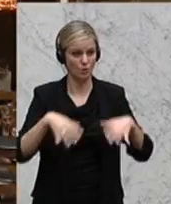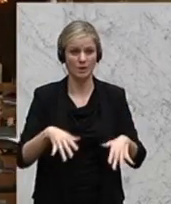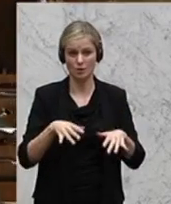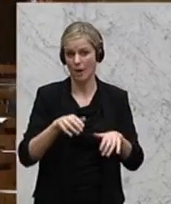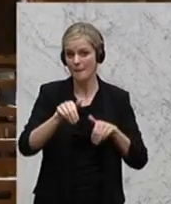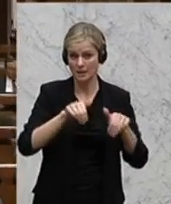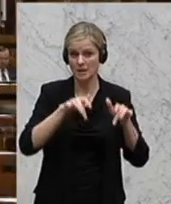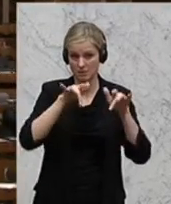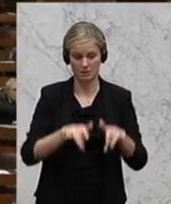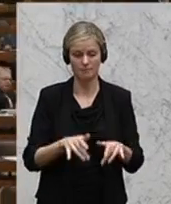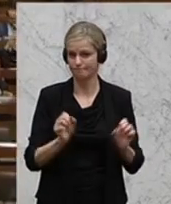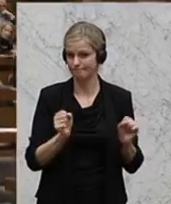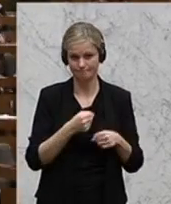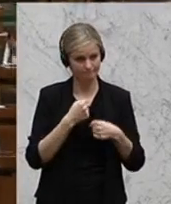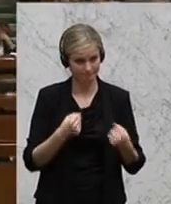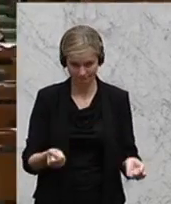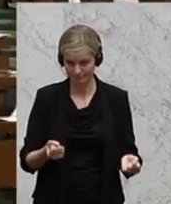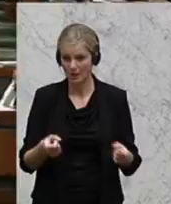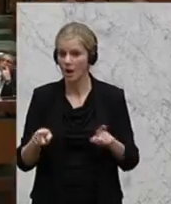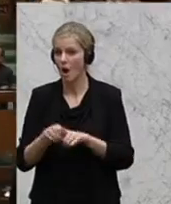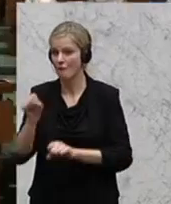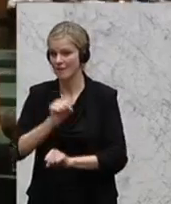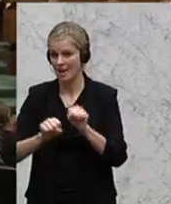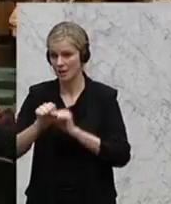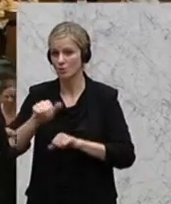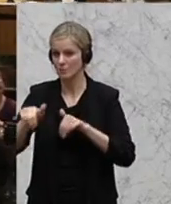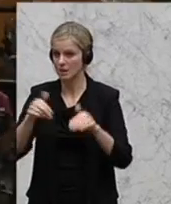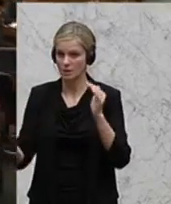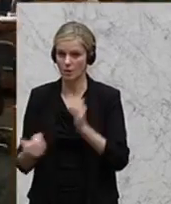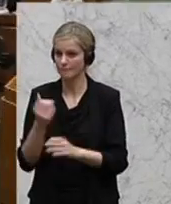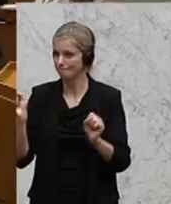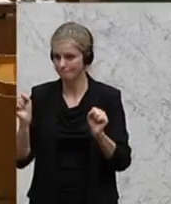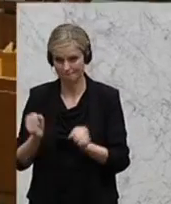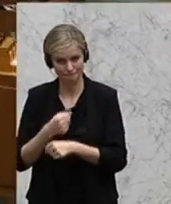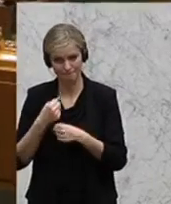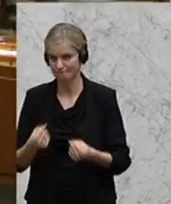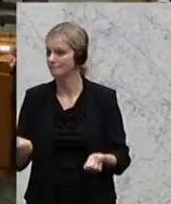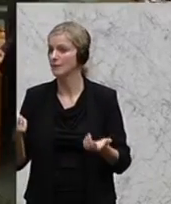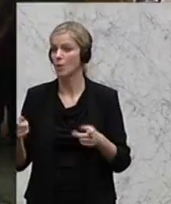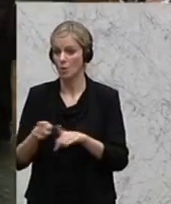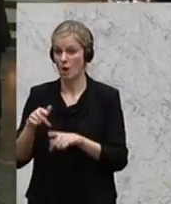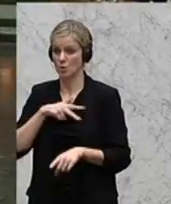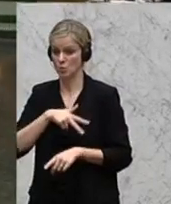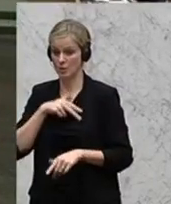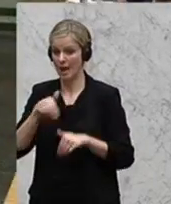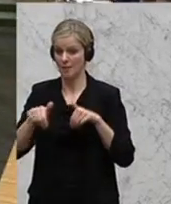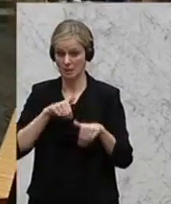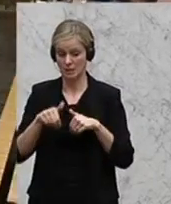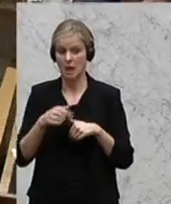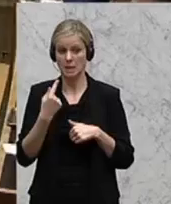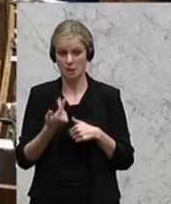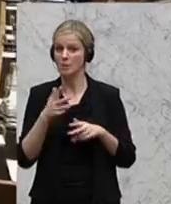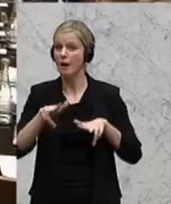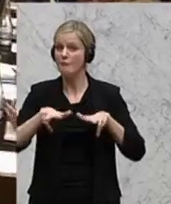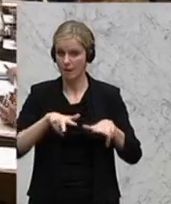wir haben einen offensichtlich fehleranfälligen neuen Verteidigungsminister und wir haben einen Sozialminister, der vielleicht verwaltet, aber